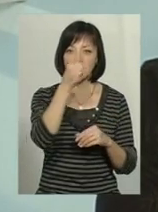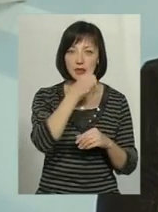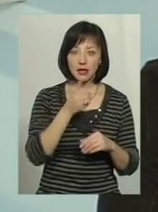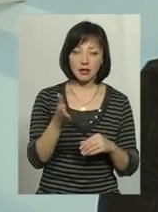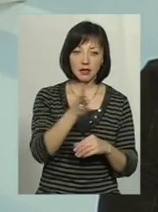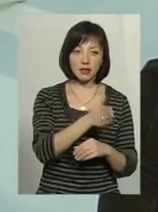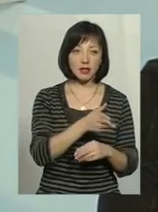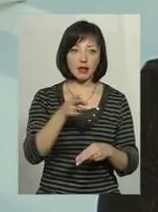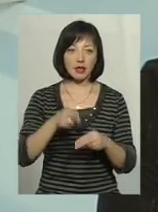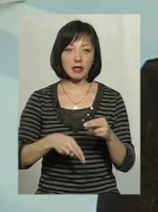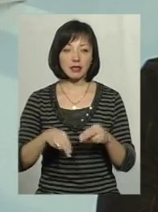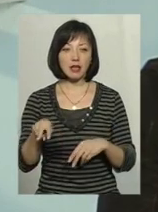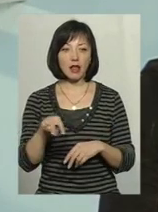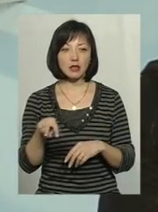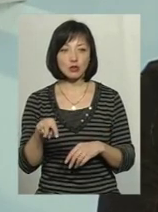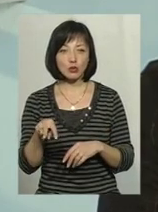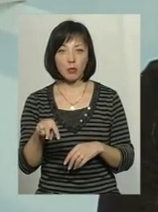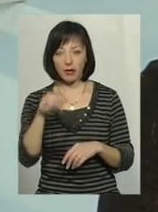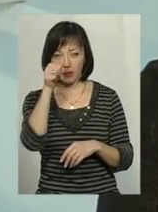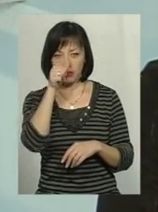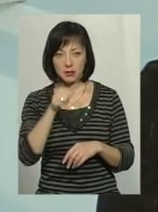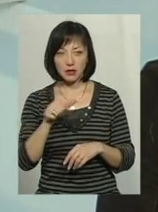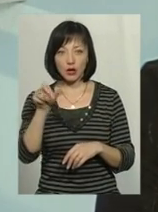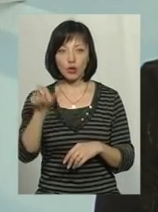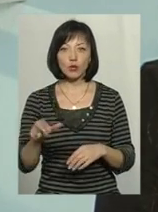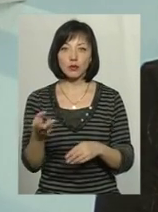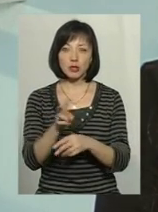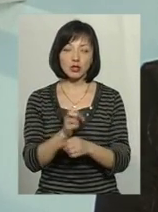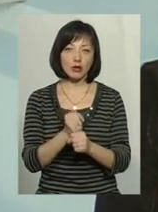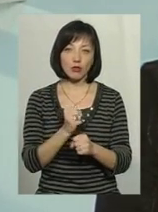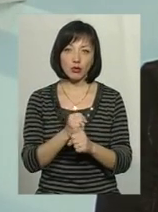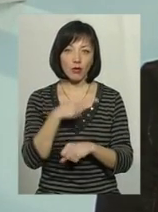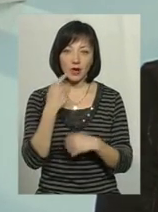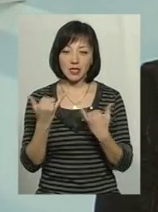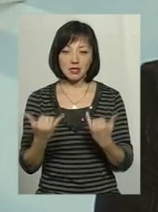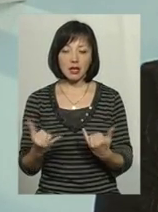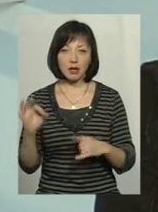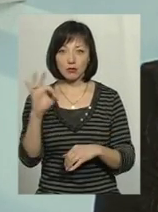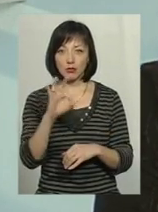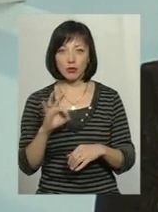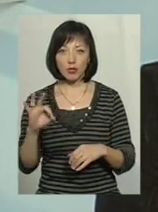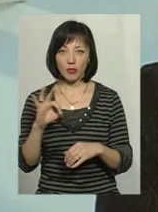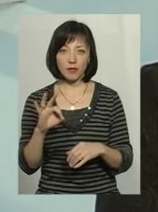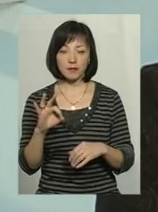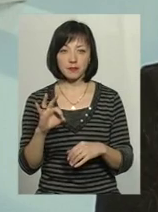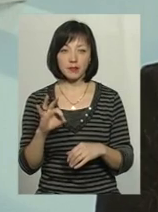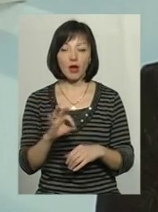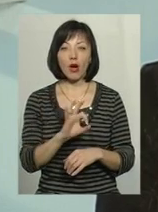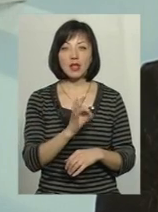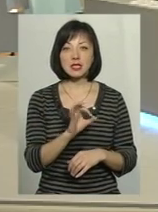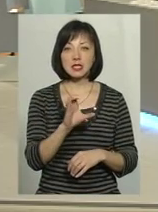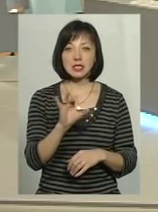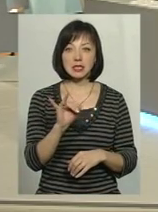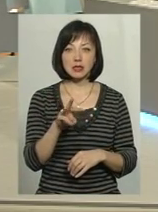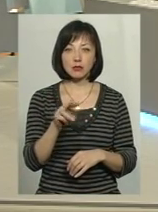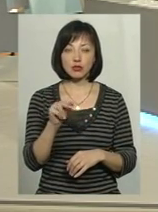був кінець листопада, люди тільки прийшли на посади і говорити зараз про величезні... Олександр Семчишин був